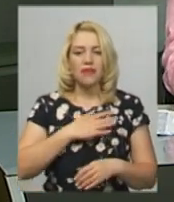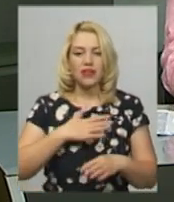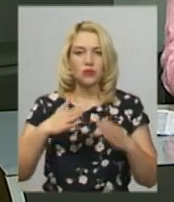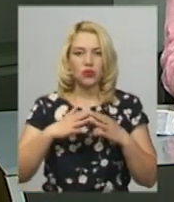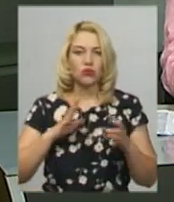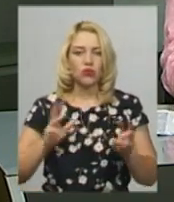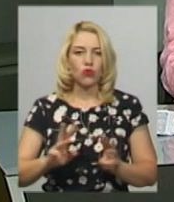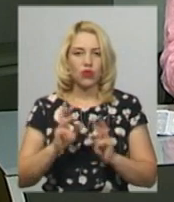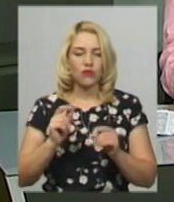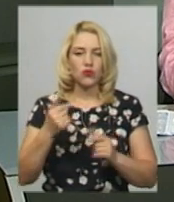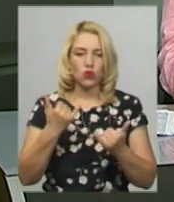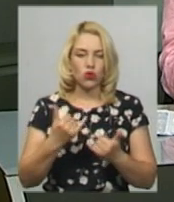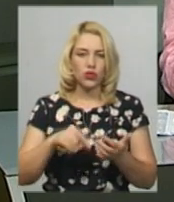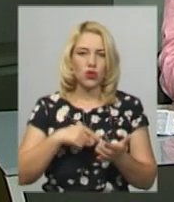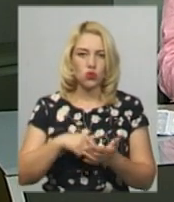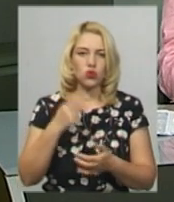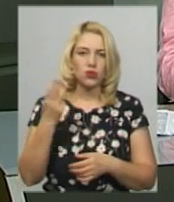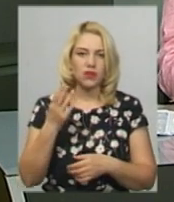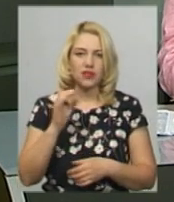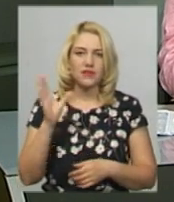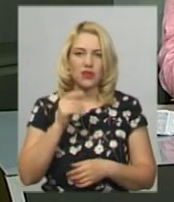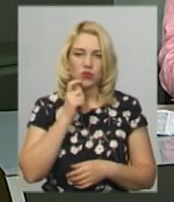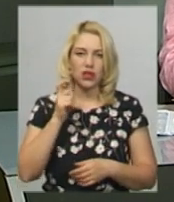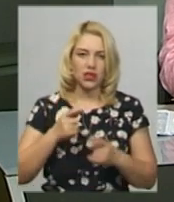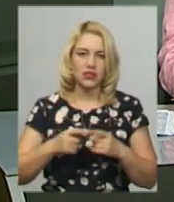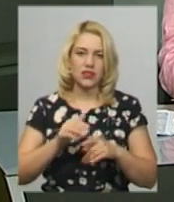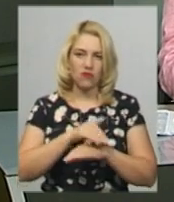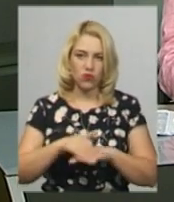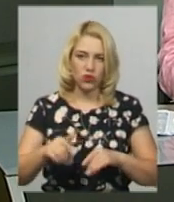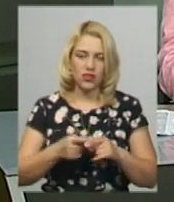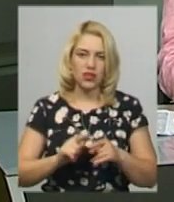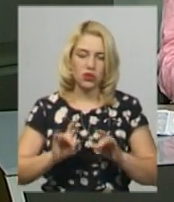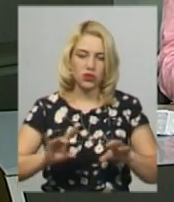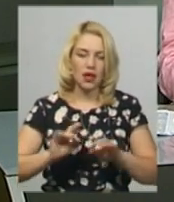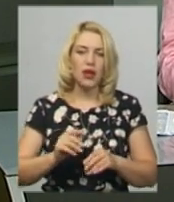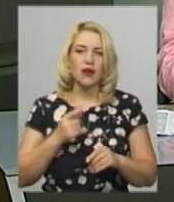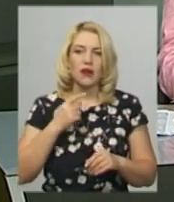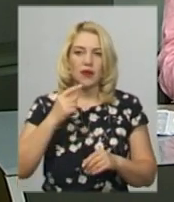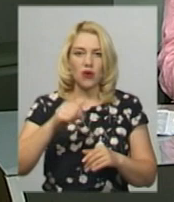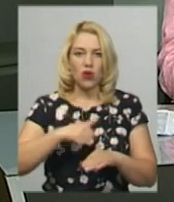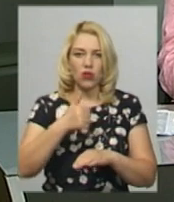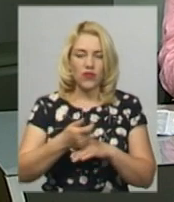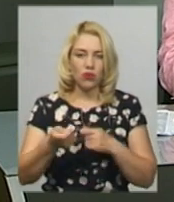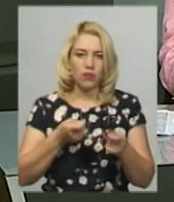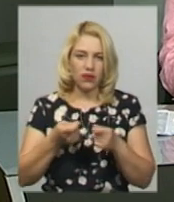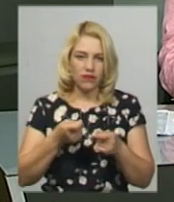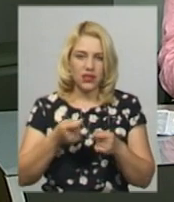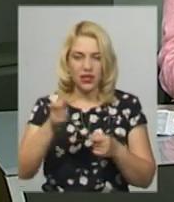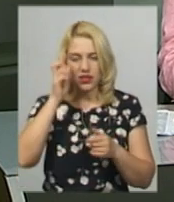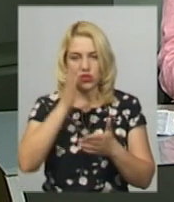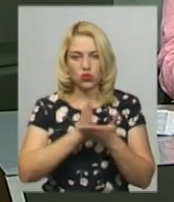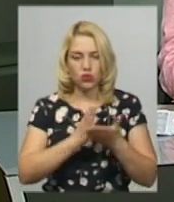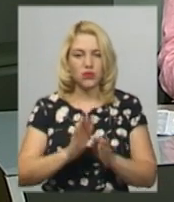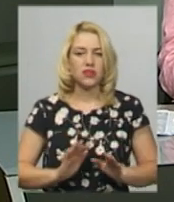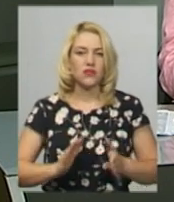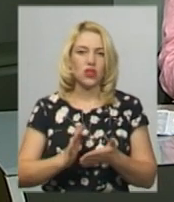горів сьогодні у Шепетівці на вулиці Українській. Про це повідомив тимчасово виконуючий обов'язки прес-секретаря головного управління Держслужби з